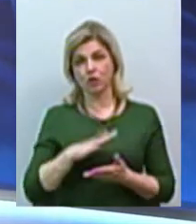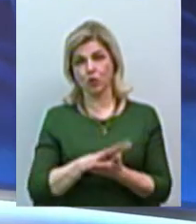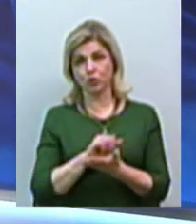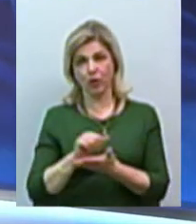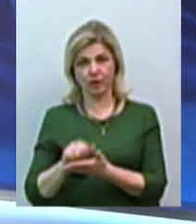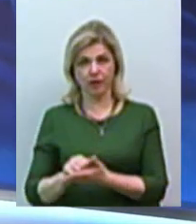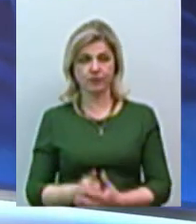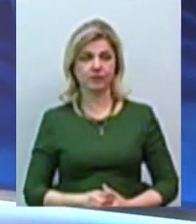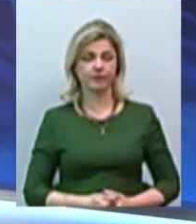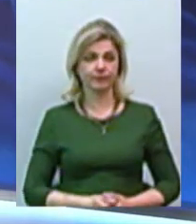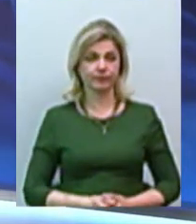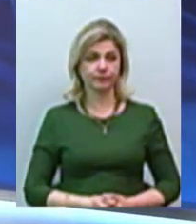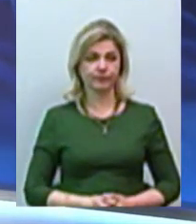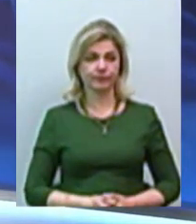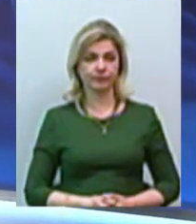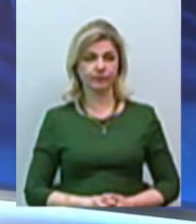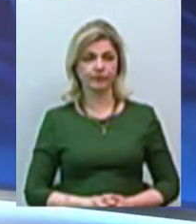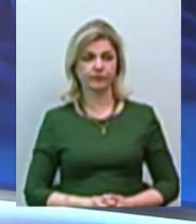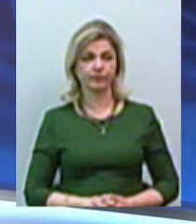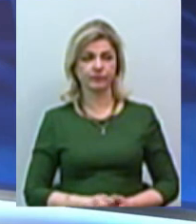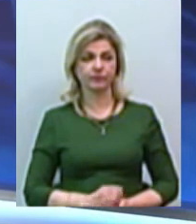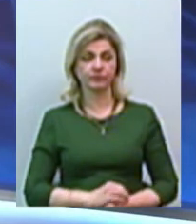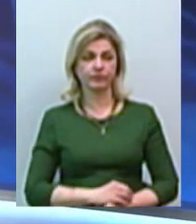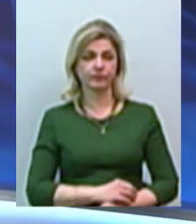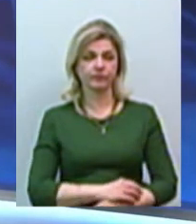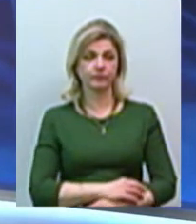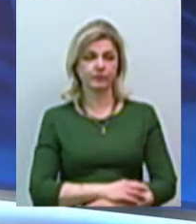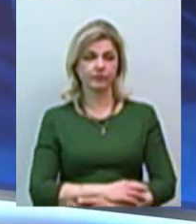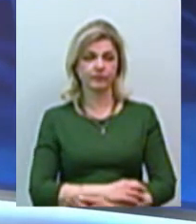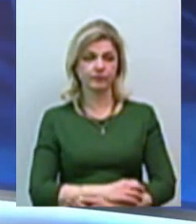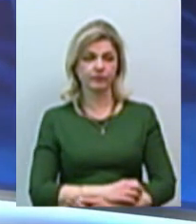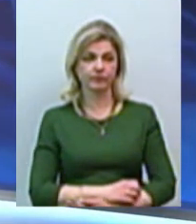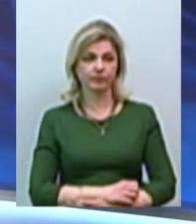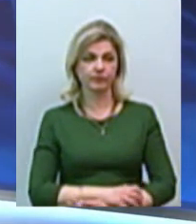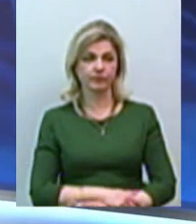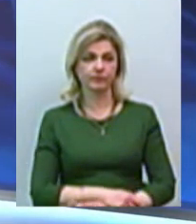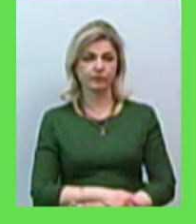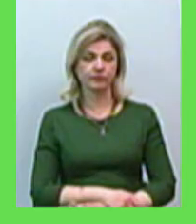зі служби новин. Володимира Степанова, Ігоря Чорного та Сергія Куропятника.